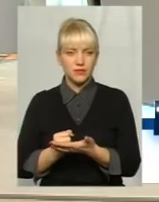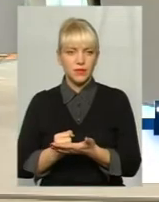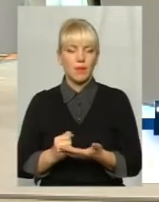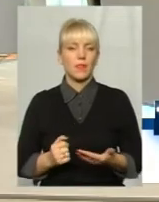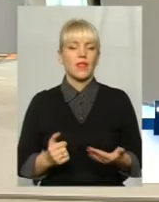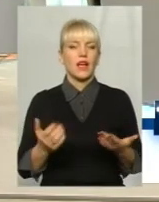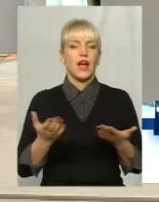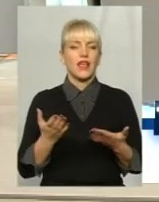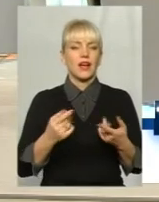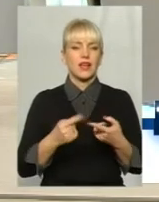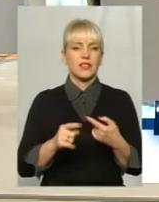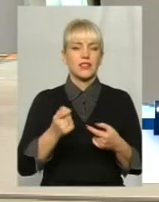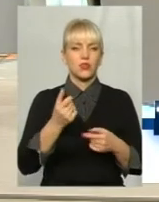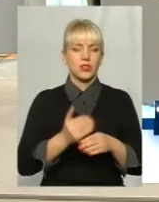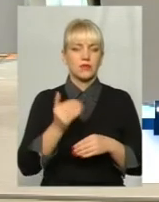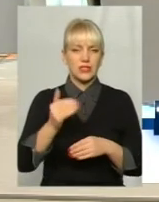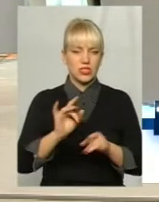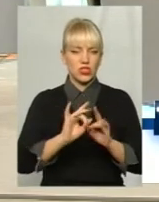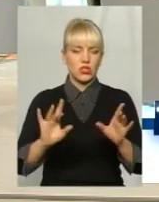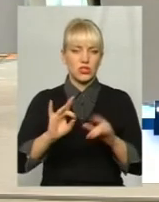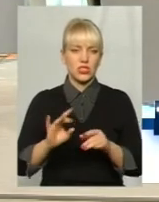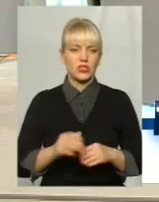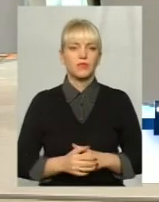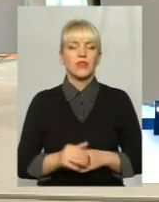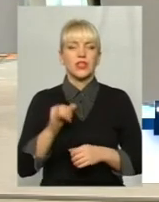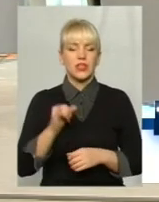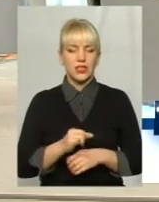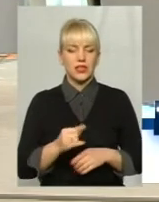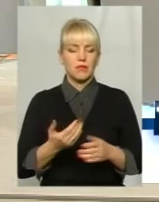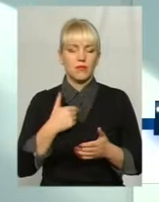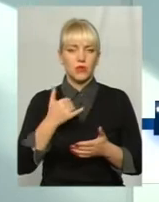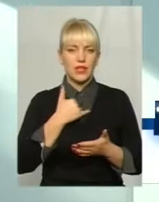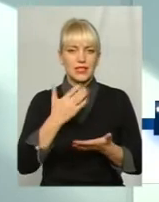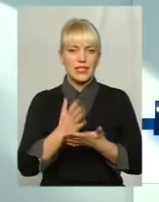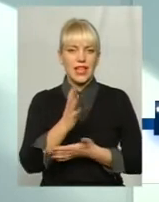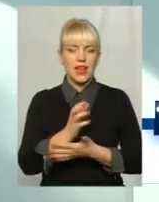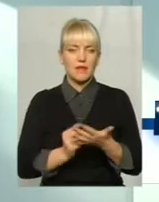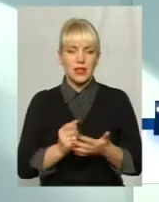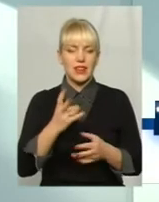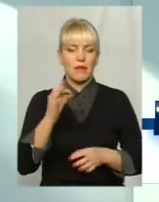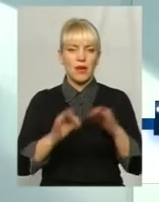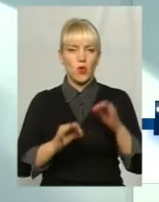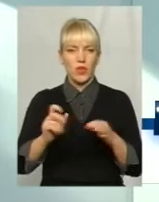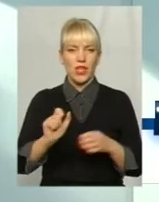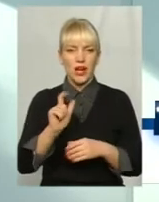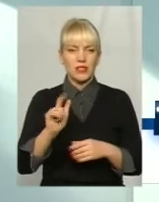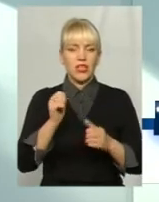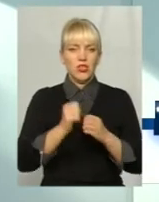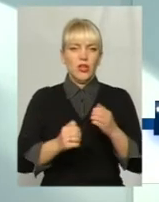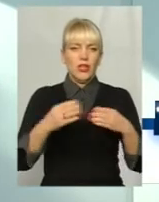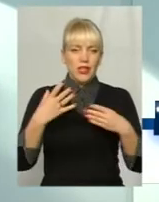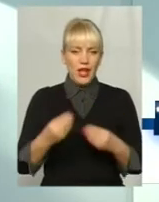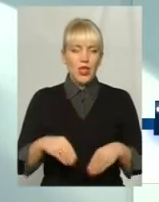яка різниця, скажу, пізніше між цим. І ми маємо ліміти на природний газ, і щоденно подаємо